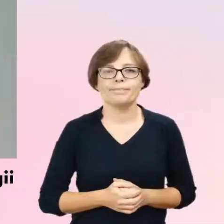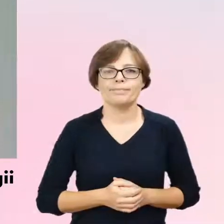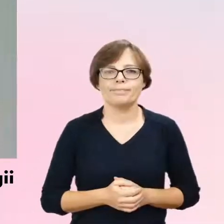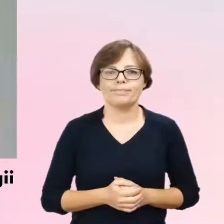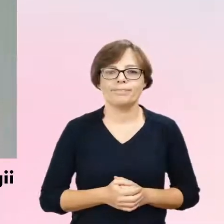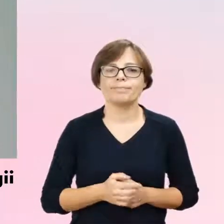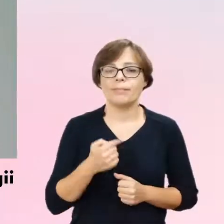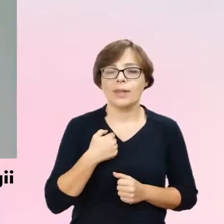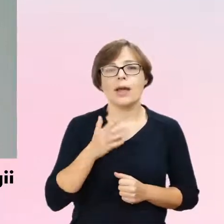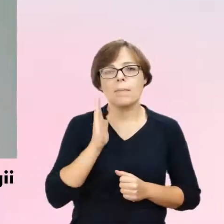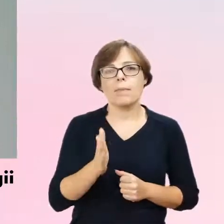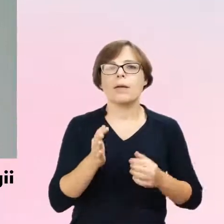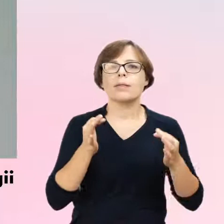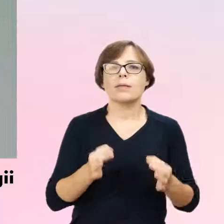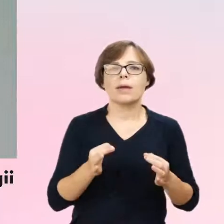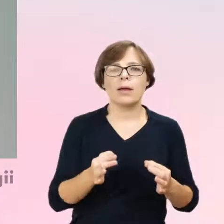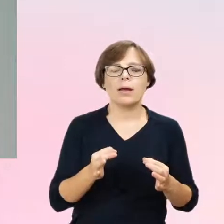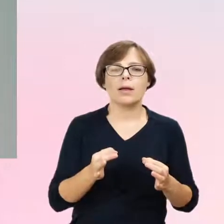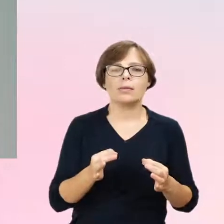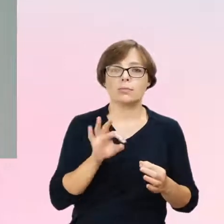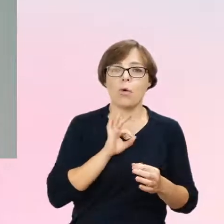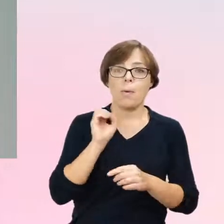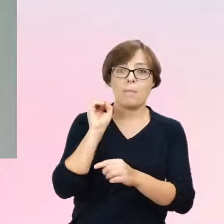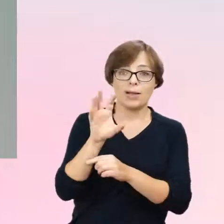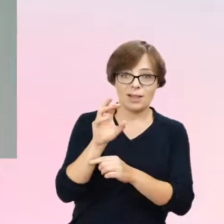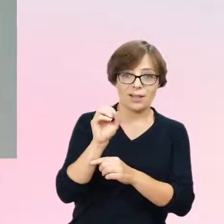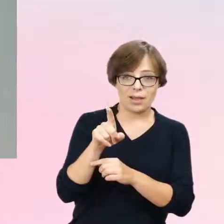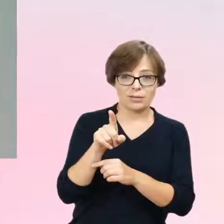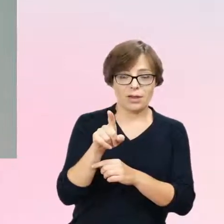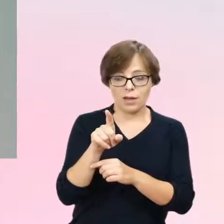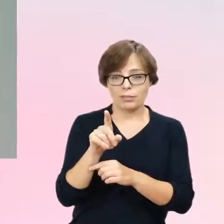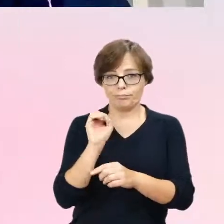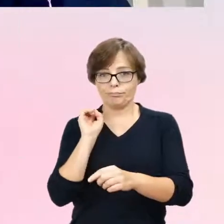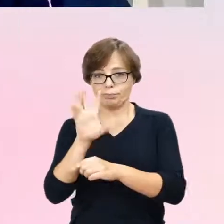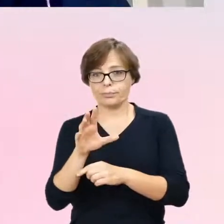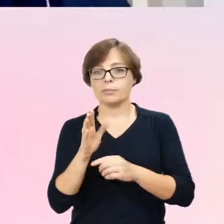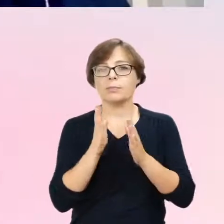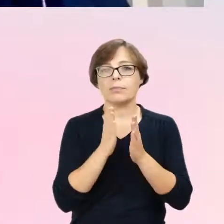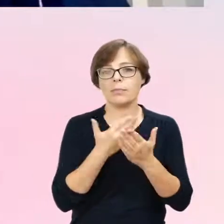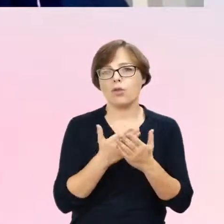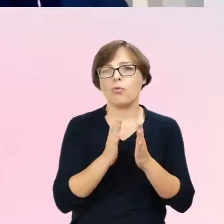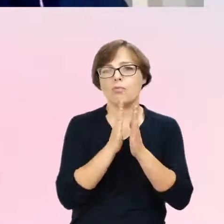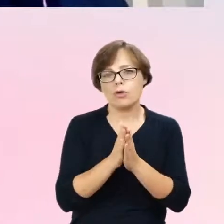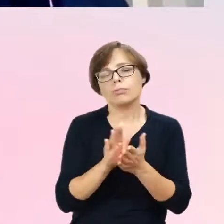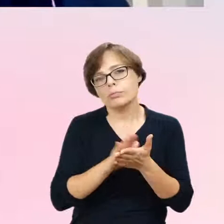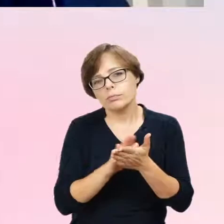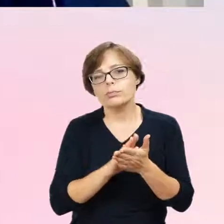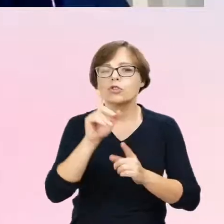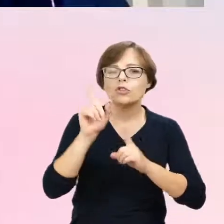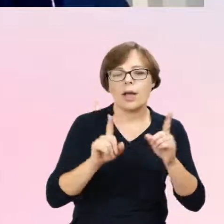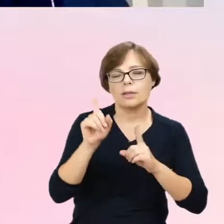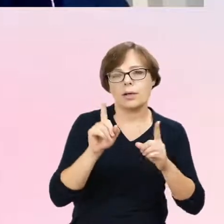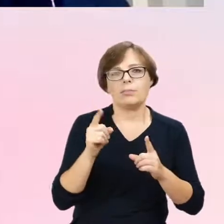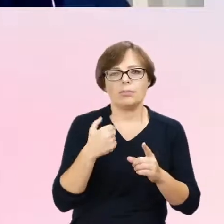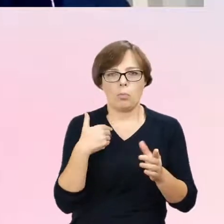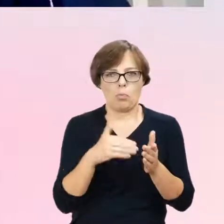Będę się przełączać teraz też między moją prezentacją, więc to proszę mi wybaczyć, ale to czasami będzie mi chwilę